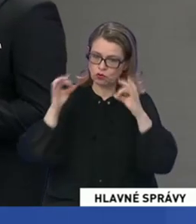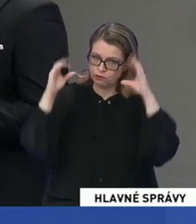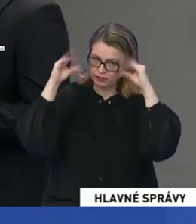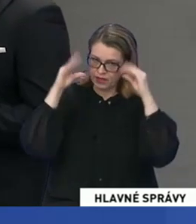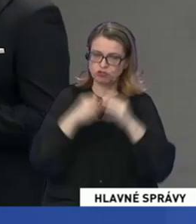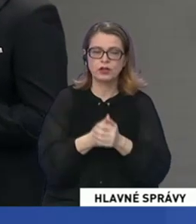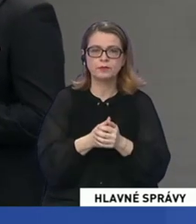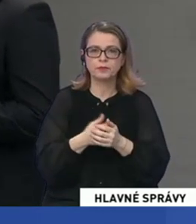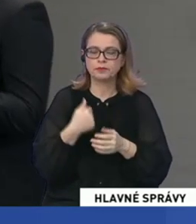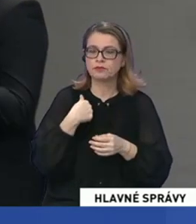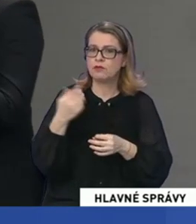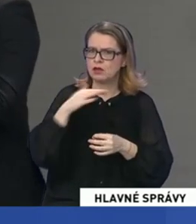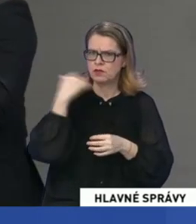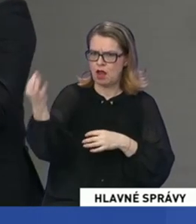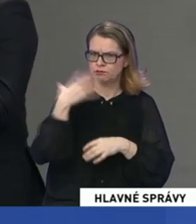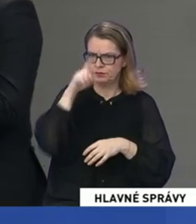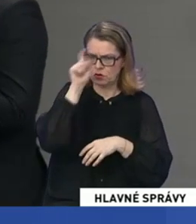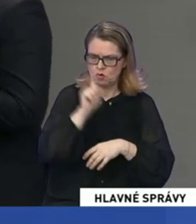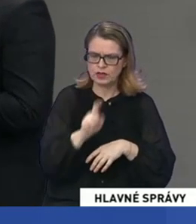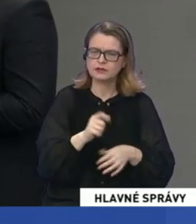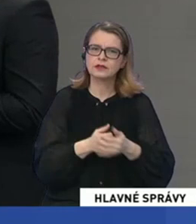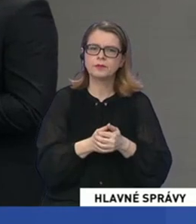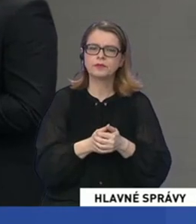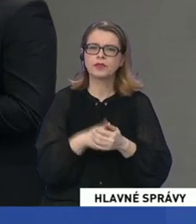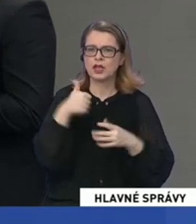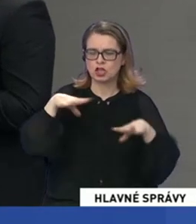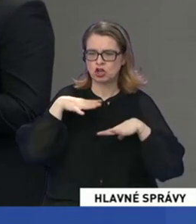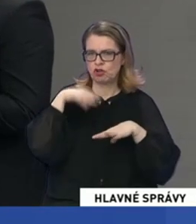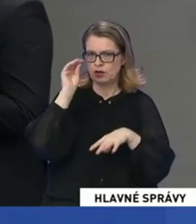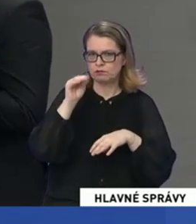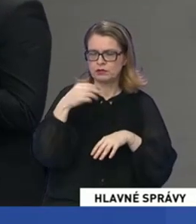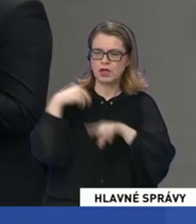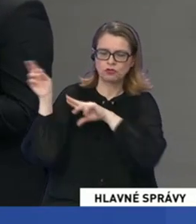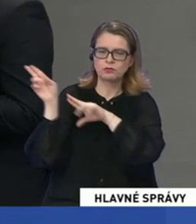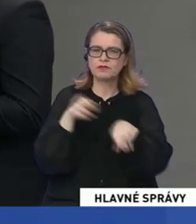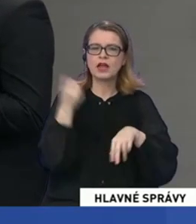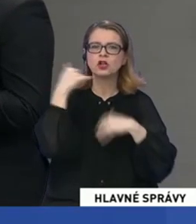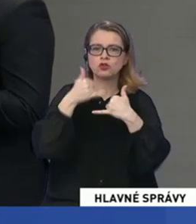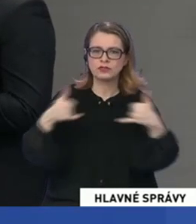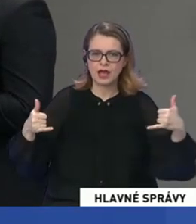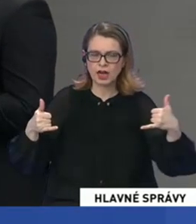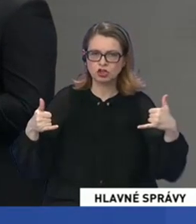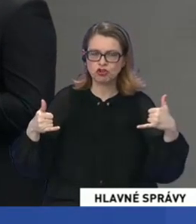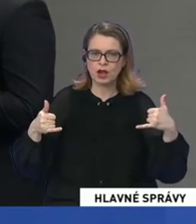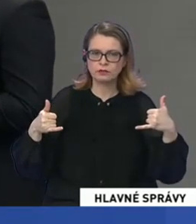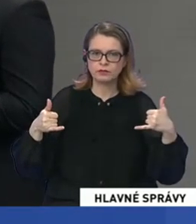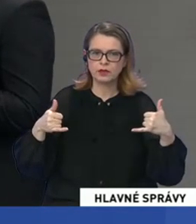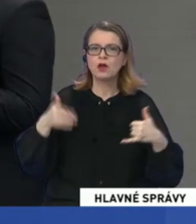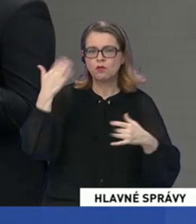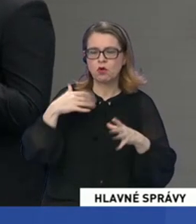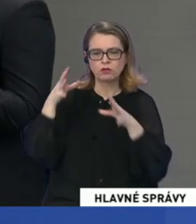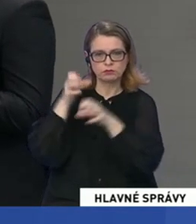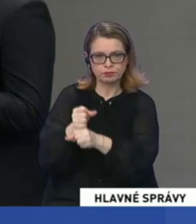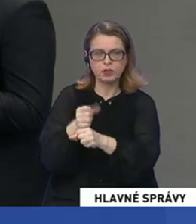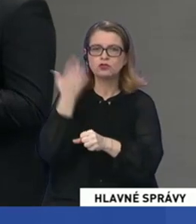Prišlo nám niekoľko otázok, poďme rovno na ne. Pani Jarmila sa pýta, vracela som sa zo zahraničia, tým pádom som bola zadržená.